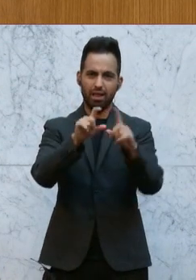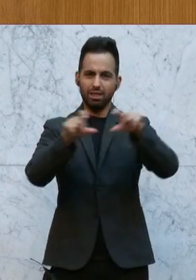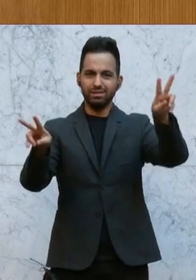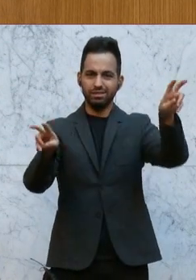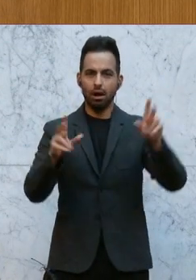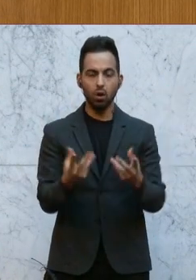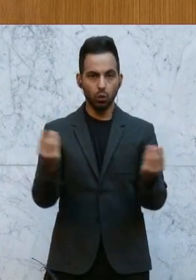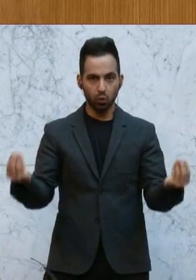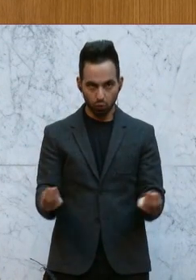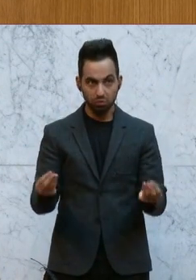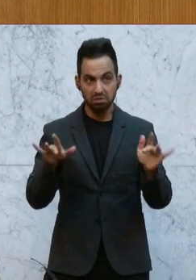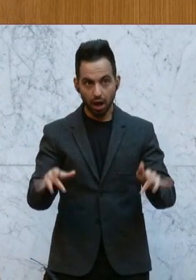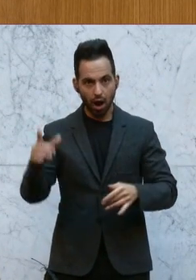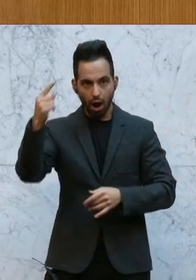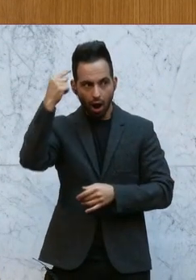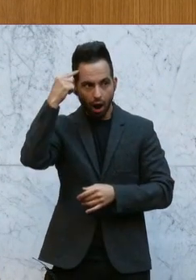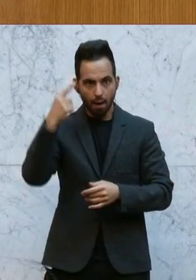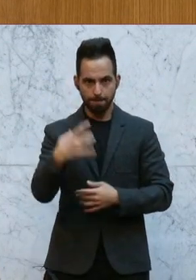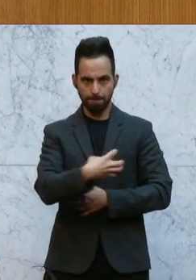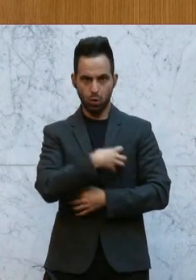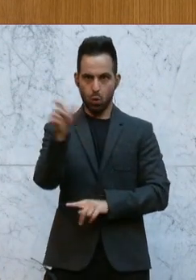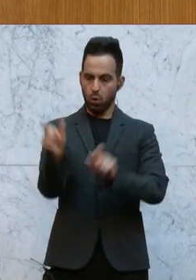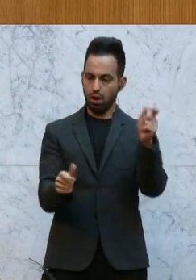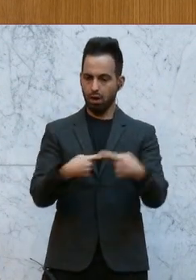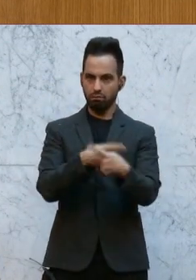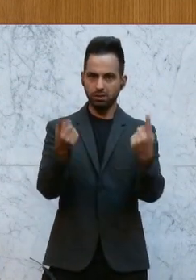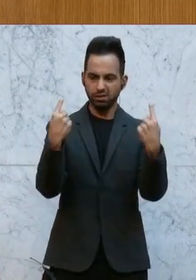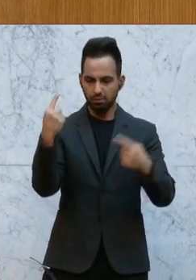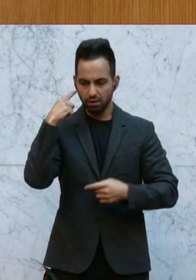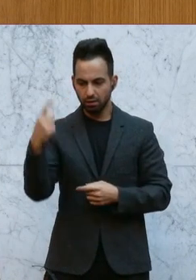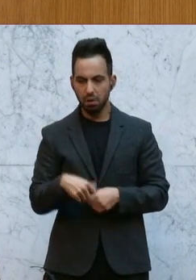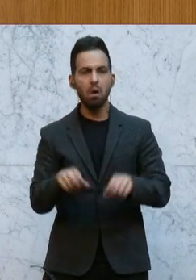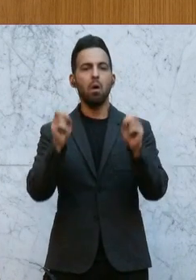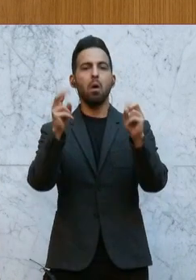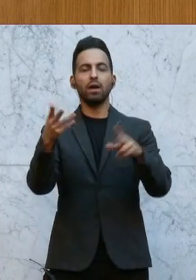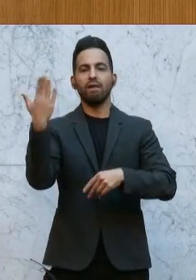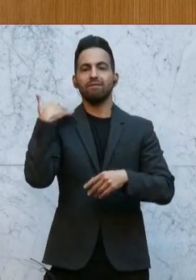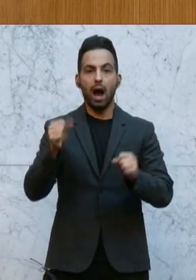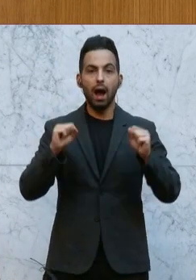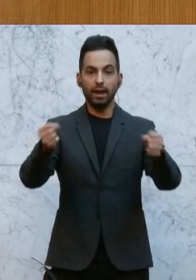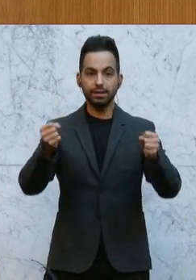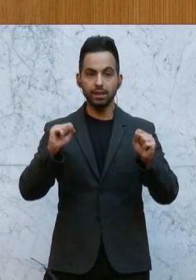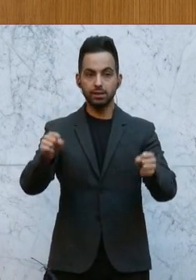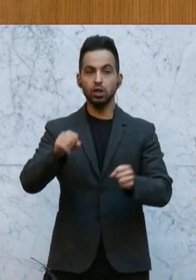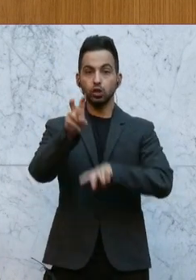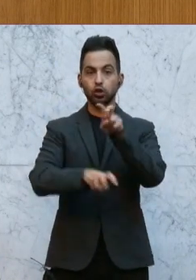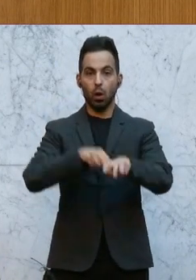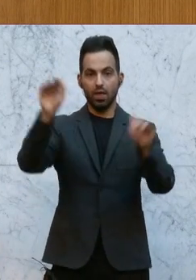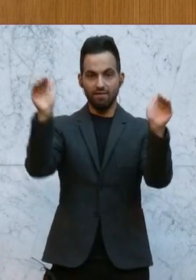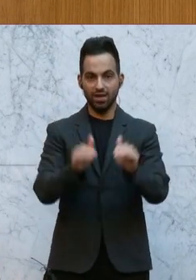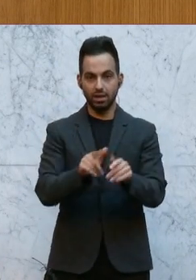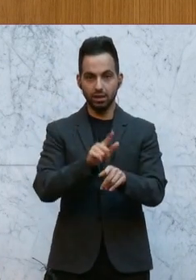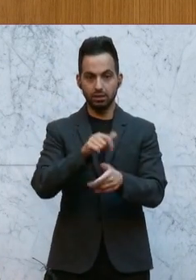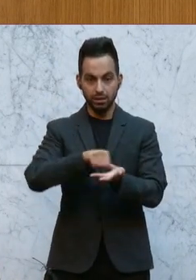Zitat? Weil man hat vielleicht im Kopf jetzt als Bürger oder als Bürgerin, ja, da haben sie sich halt eingesetzt, dass der weniger Steuern zahlen muss, aber dass das ein